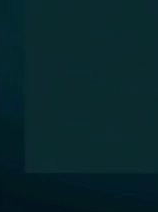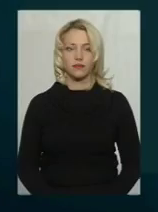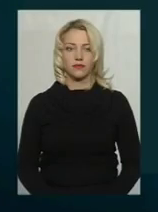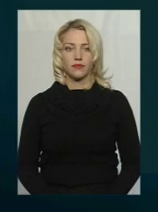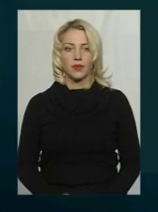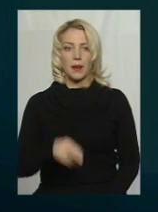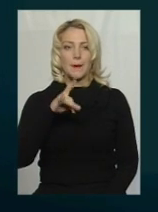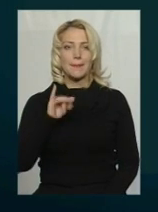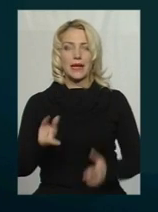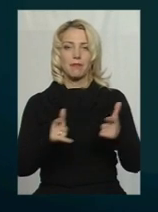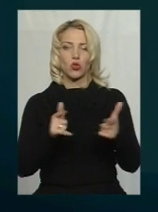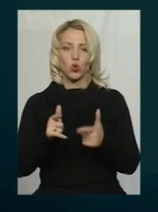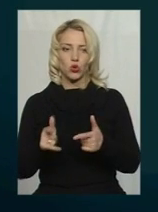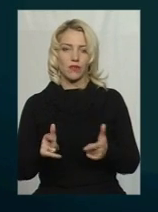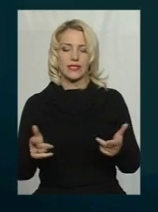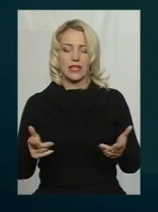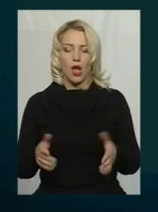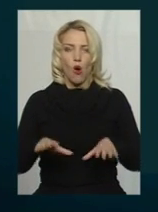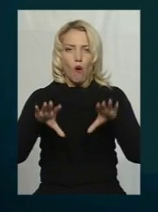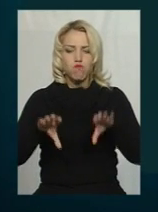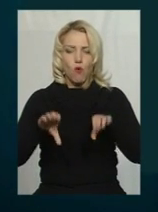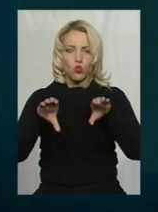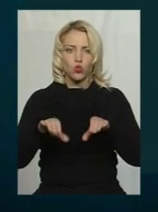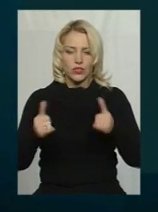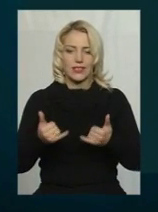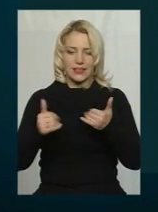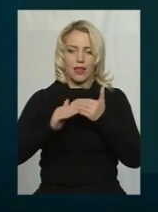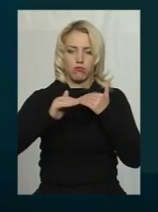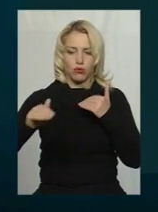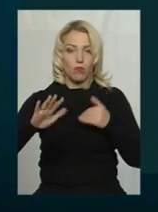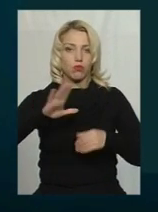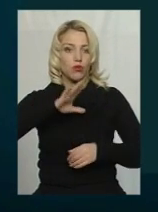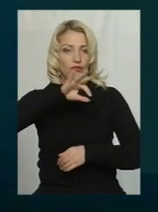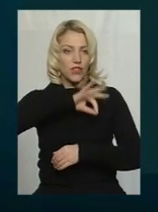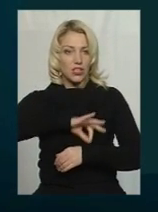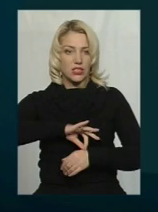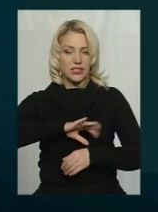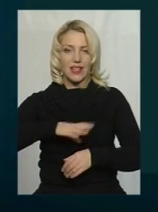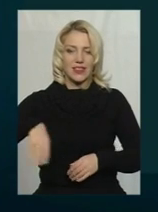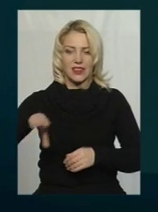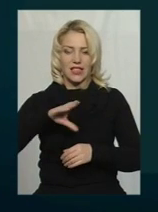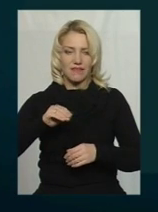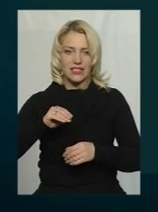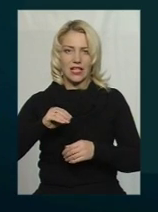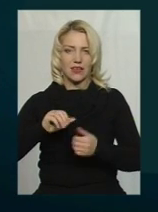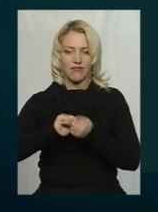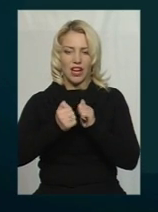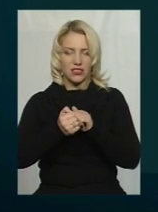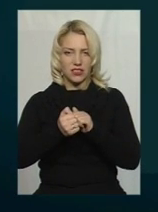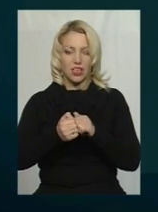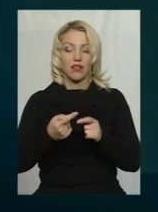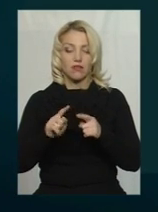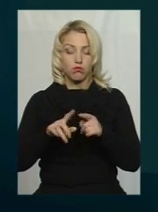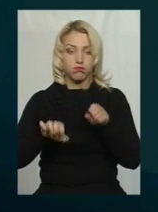При підготовці подушки для втилання поля було використована не та фракція щебня. Це порушення було